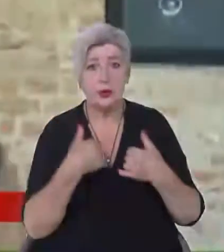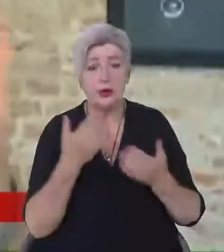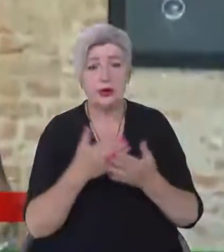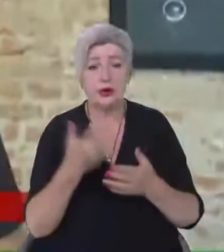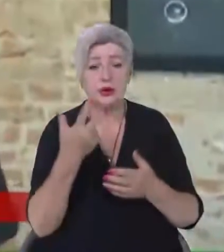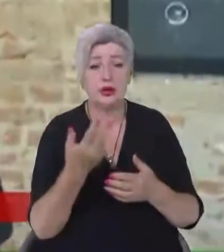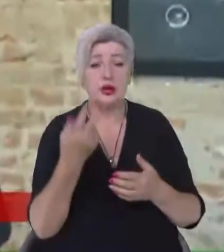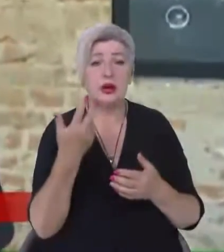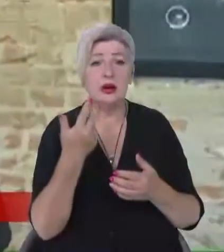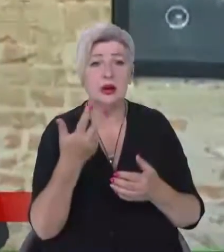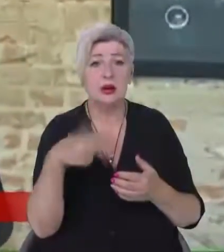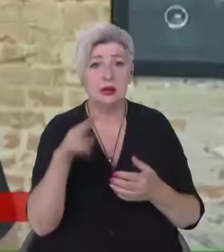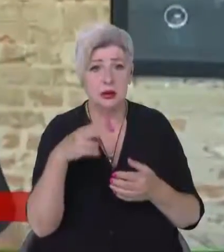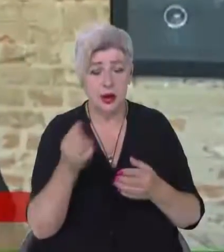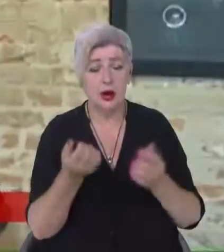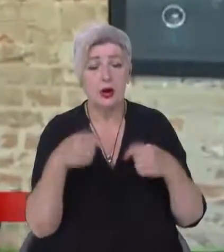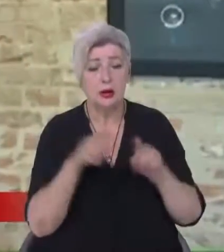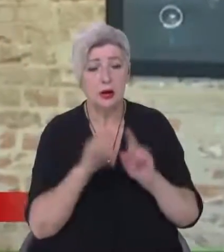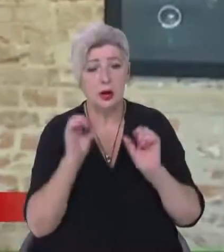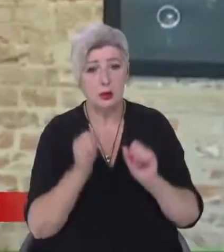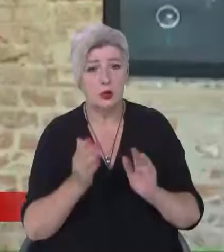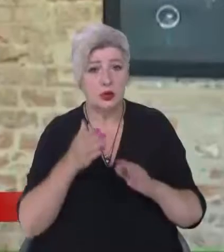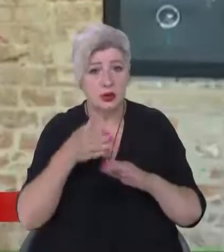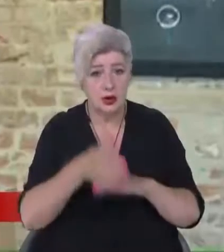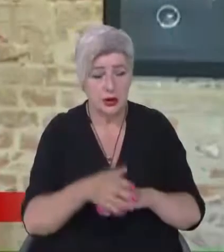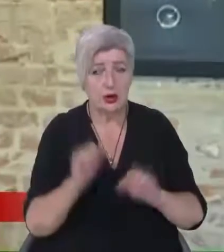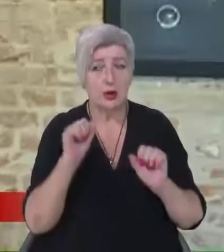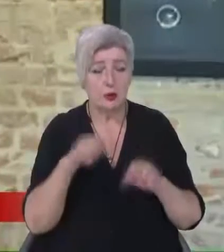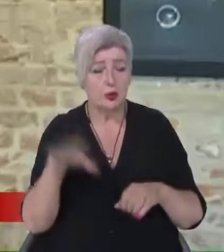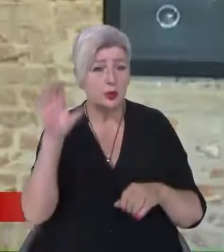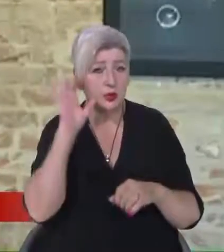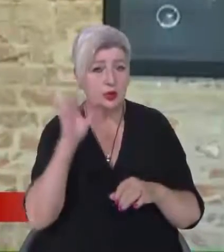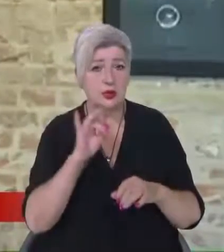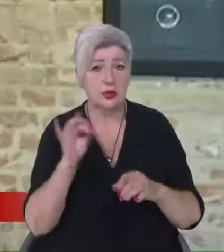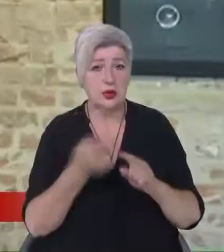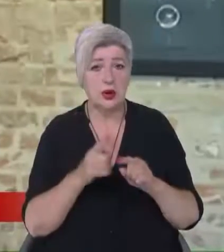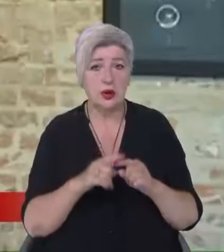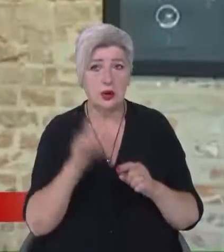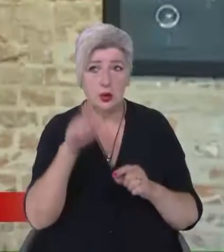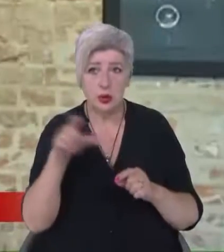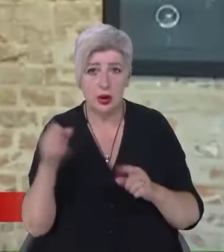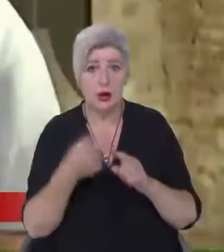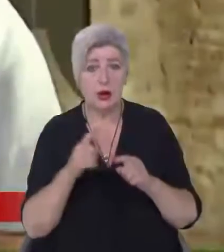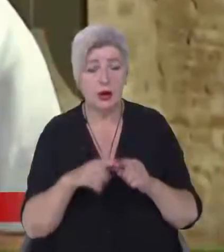зайти в Бузлуджу, щоби знову прослухати історії людей, які працювали у будівлі, її архітекторів.